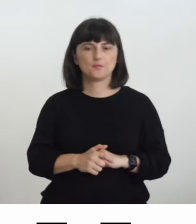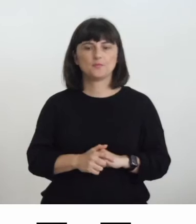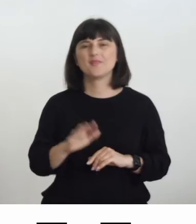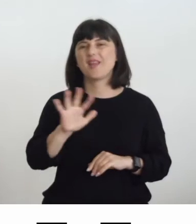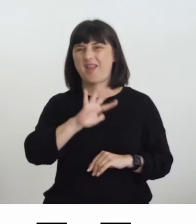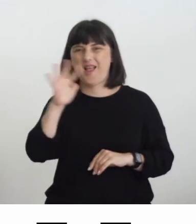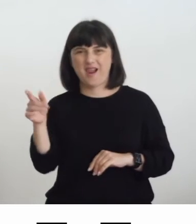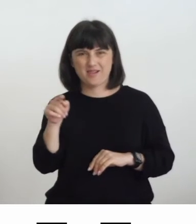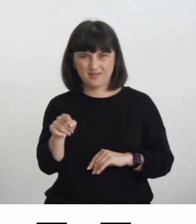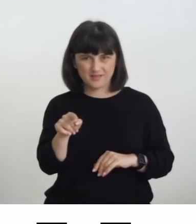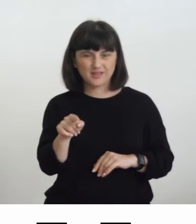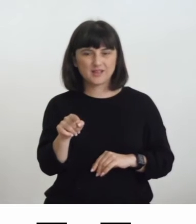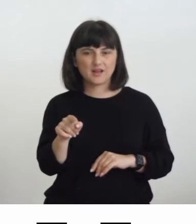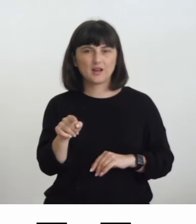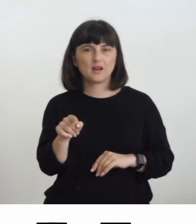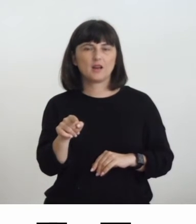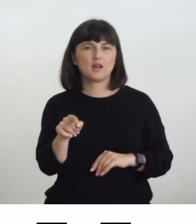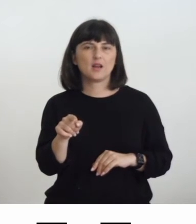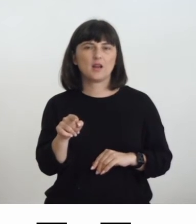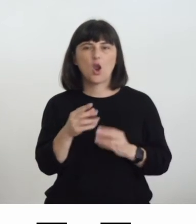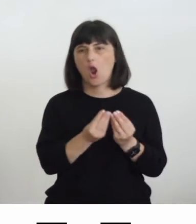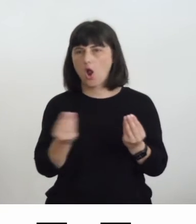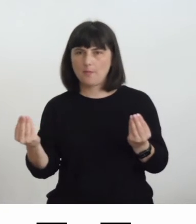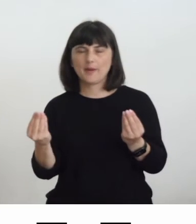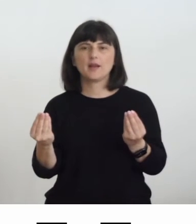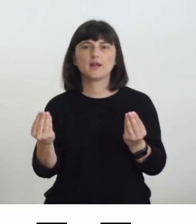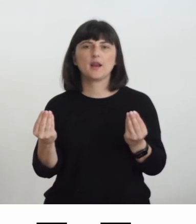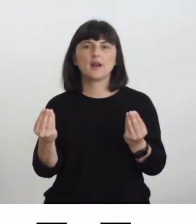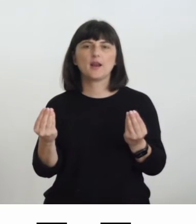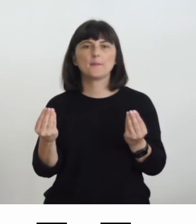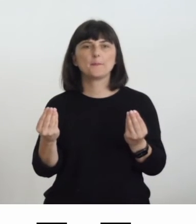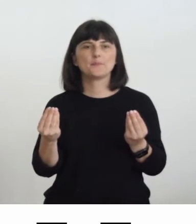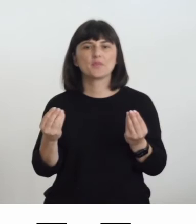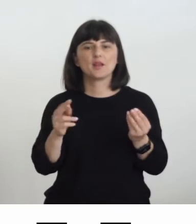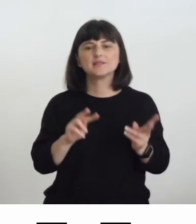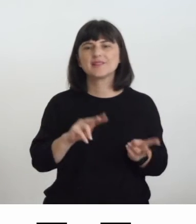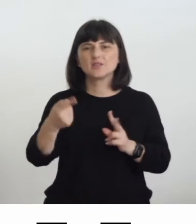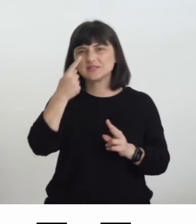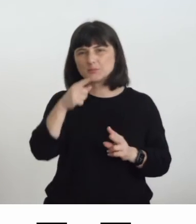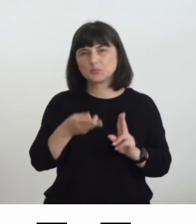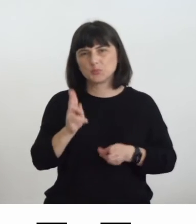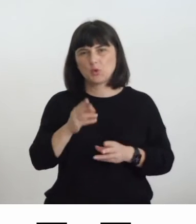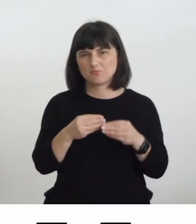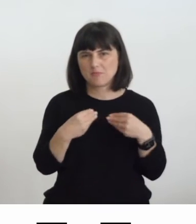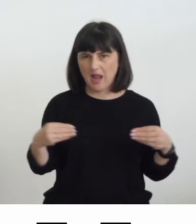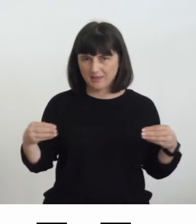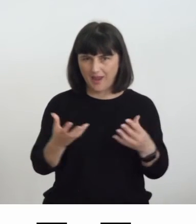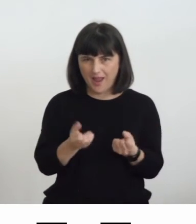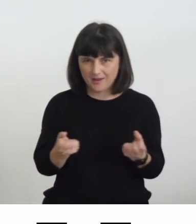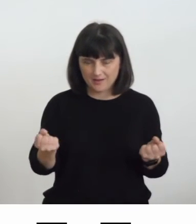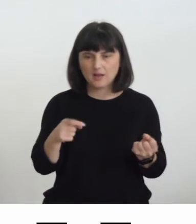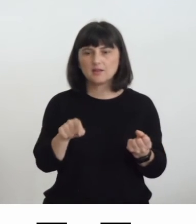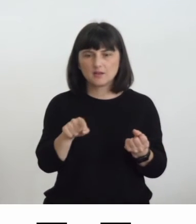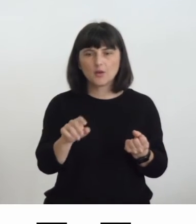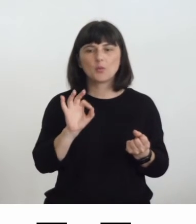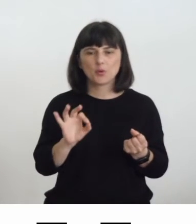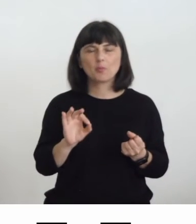traducono considerando degli aspetti molto materici in questo caso è un'opera di cinetica